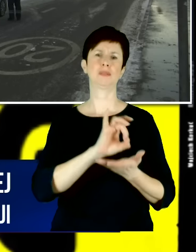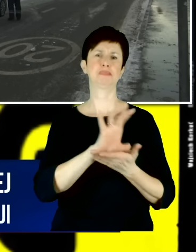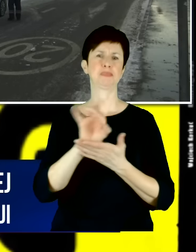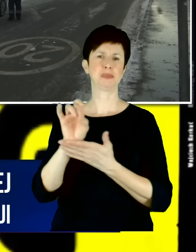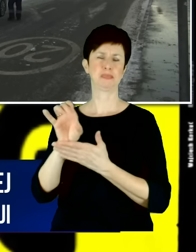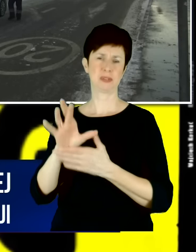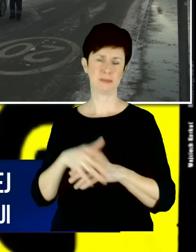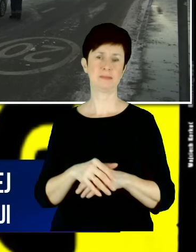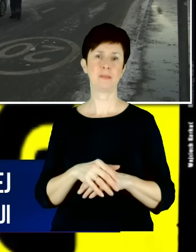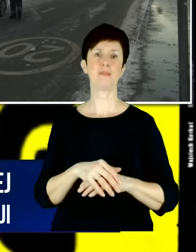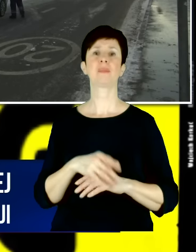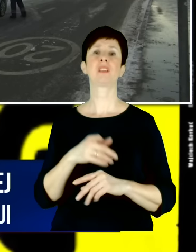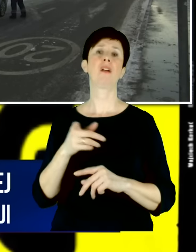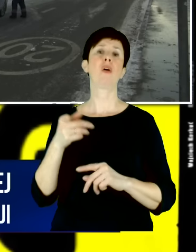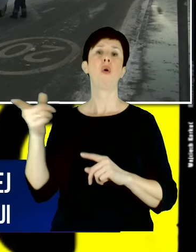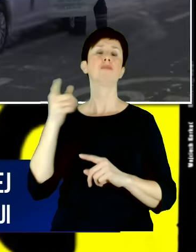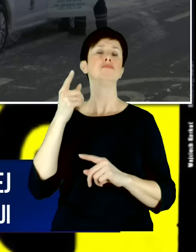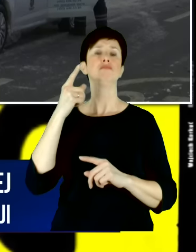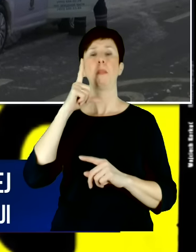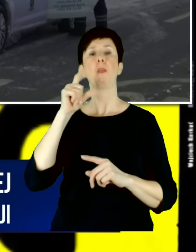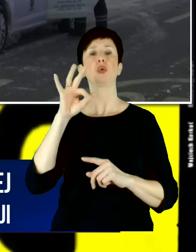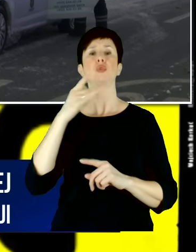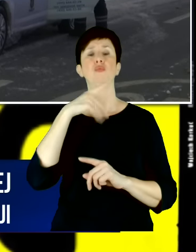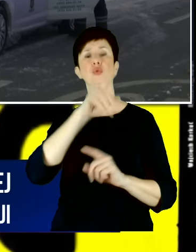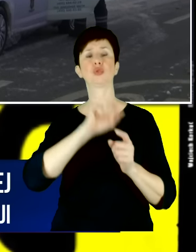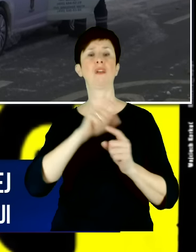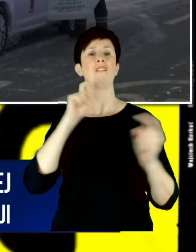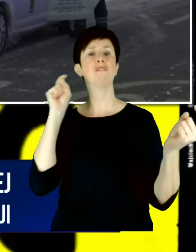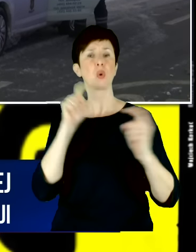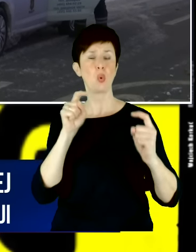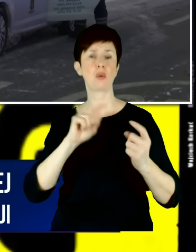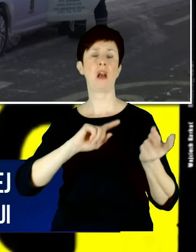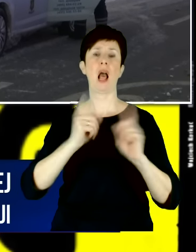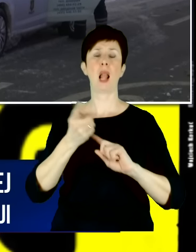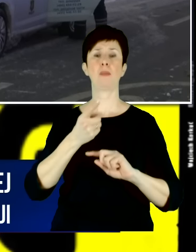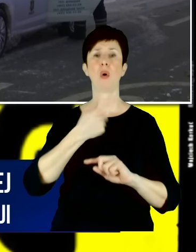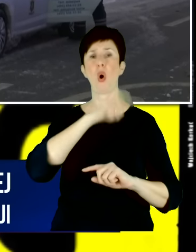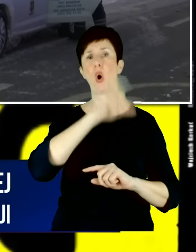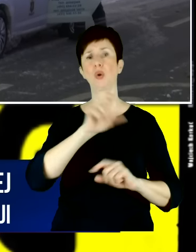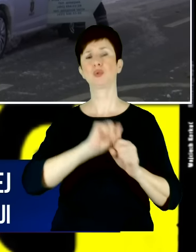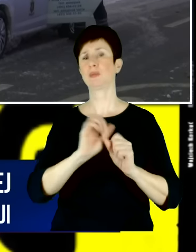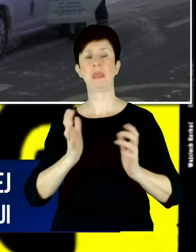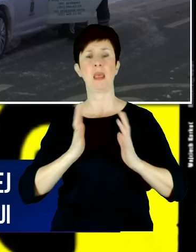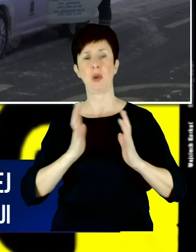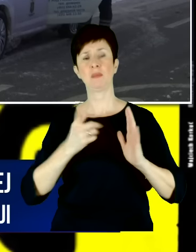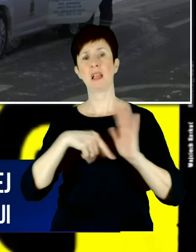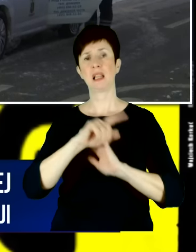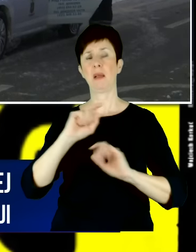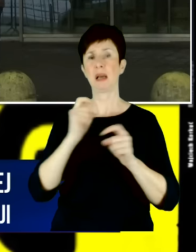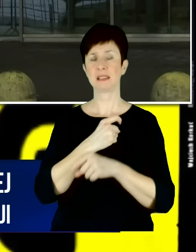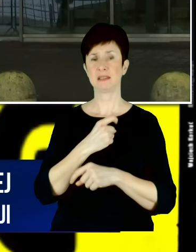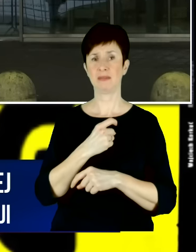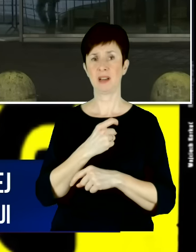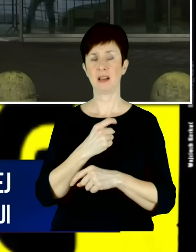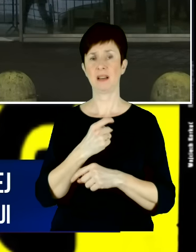albo wrogów politycznych, albo osoby, które są jakimś zagrożeniem, a często są zagrożeniem, chociaż